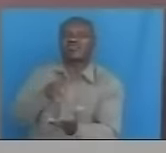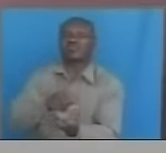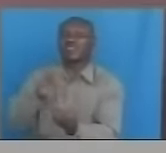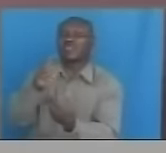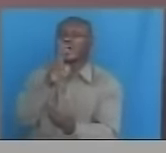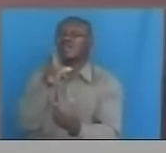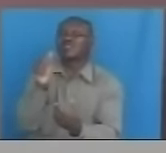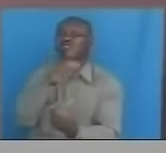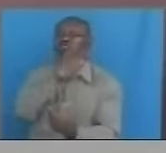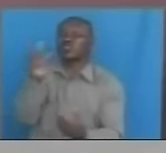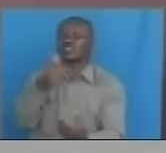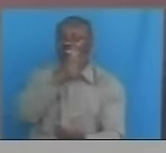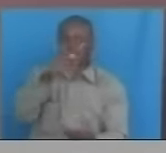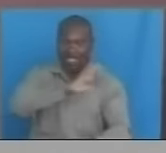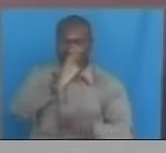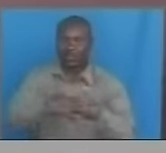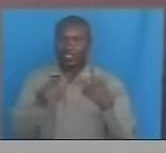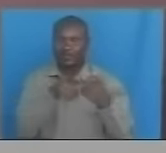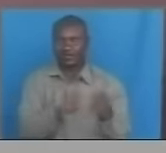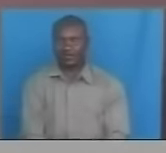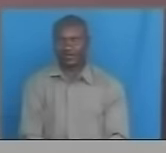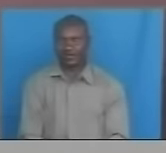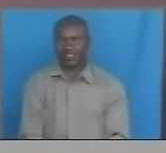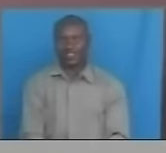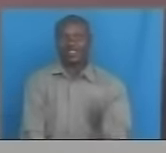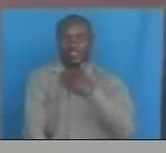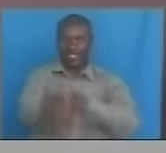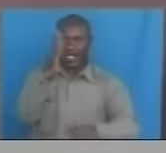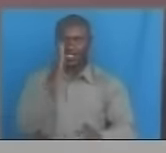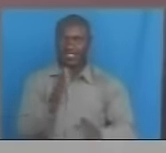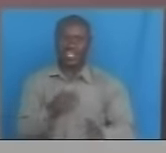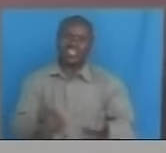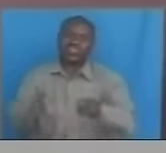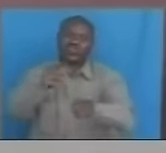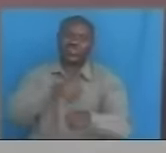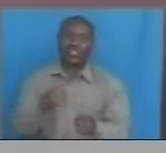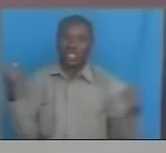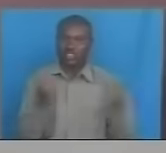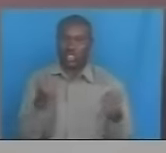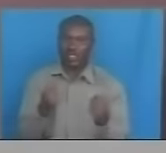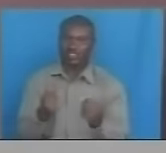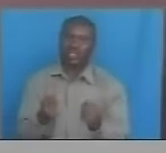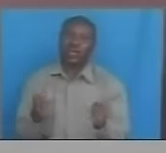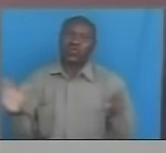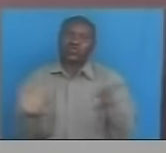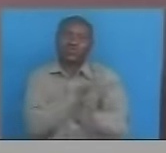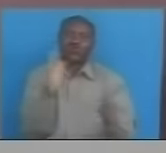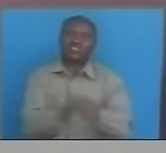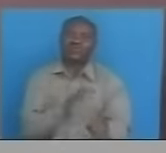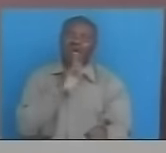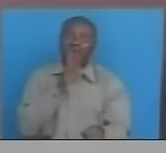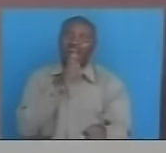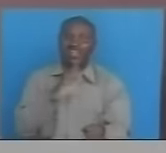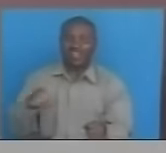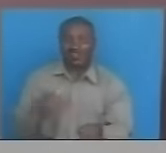shauli zote Umba ni rudia kidogo hapo Aitha serekali itaongeza jitiada za kuziba mianya ya